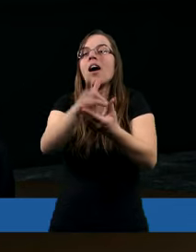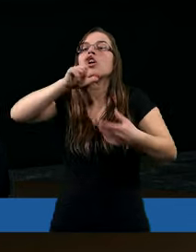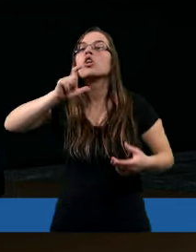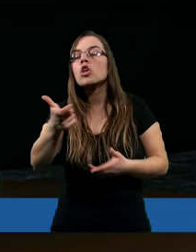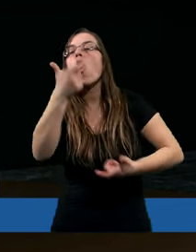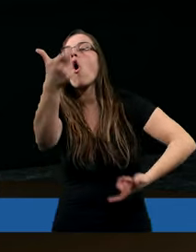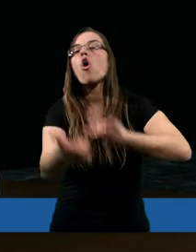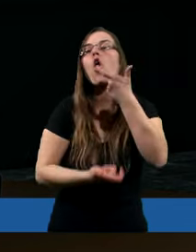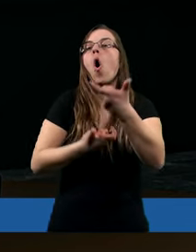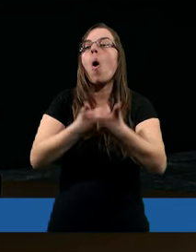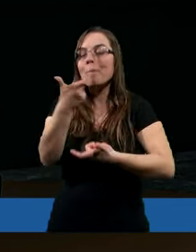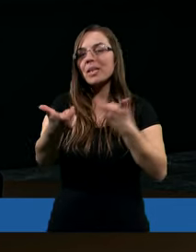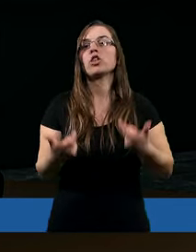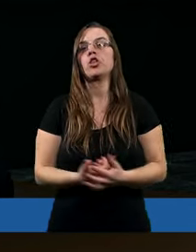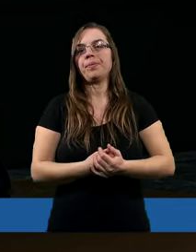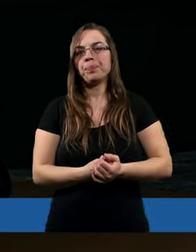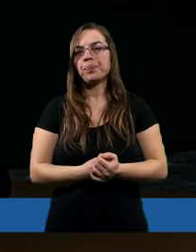co robić. Co robić.